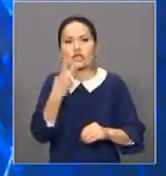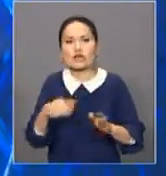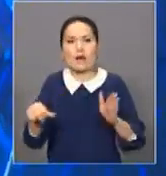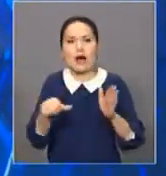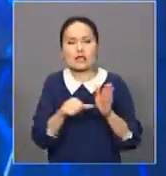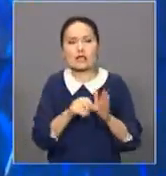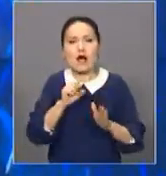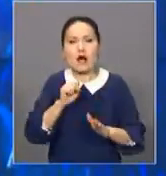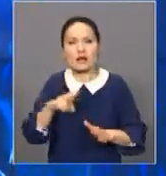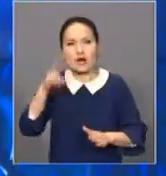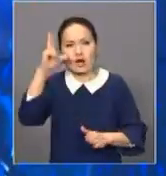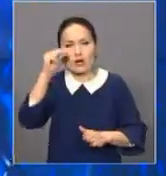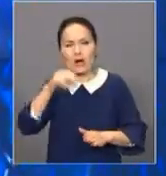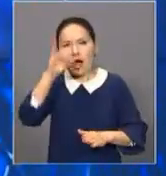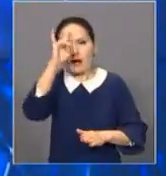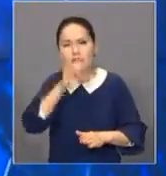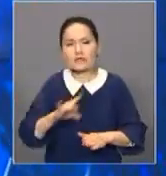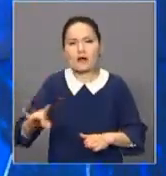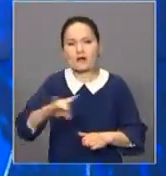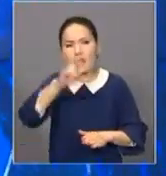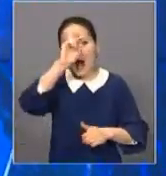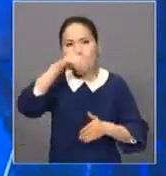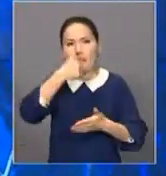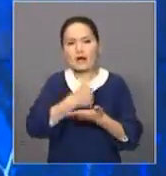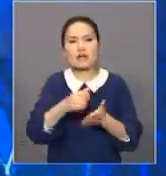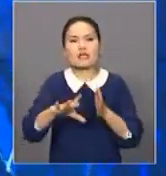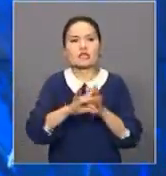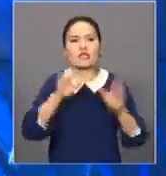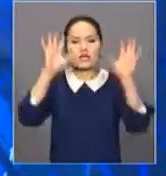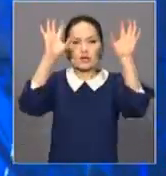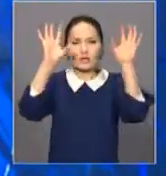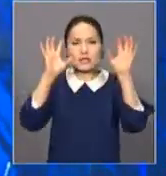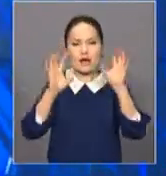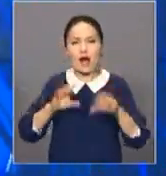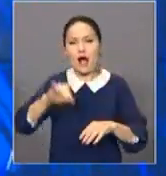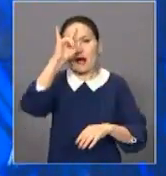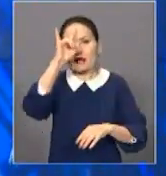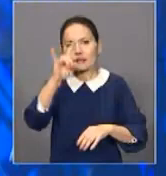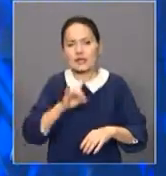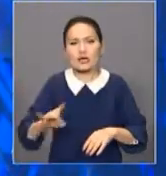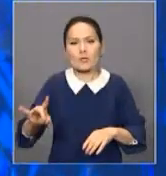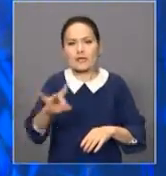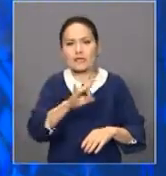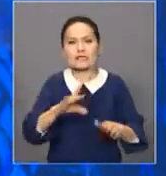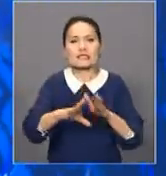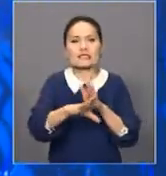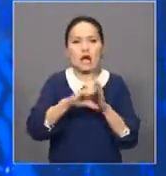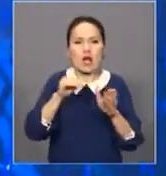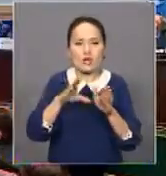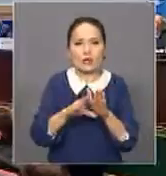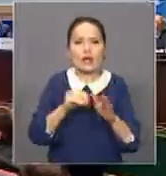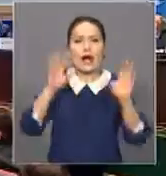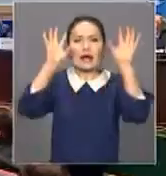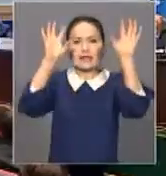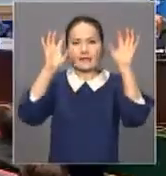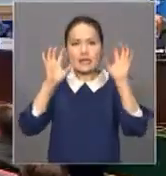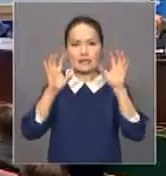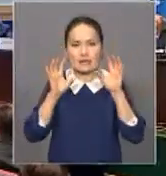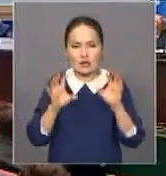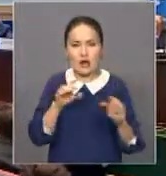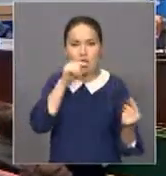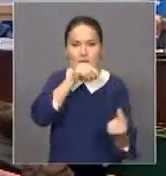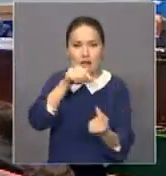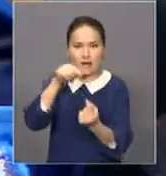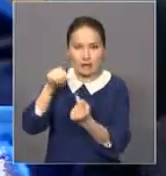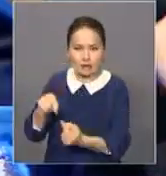сәуіргін өткен Қазақстан Республикасы президентінің сайлауы конституцияға және Қазақстан Республикасындағы сайлау туралы заңға сай